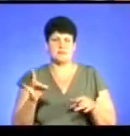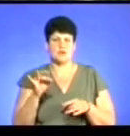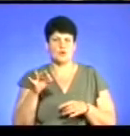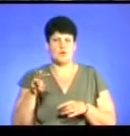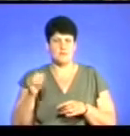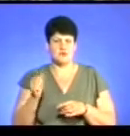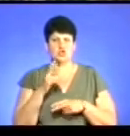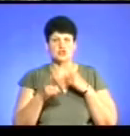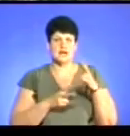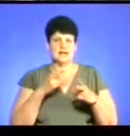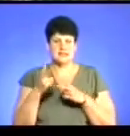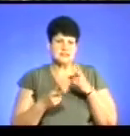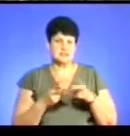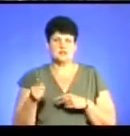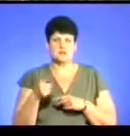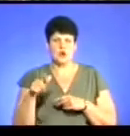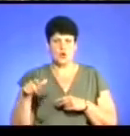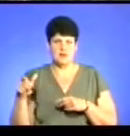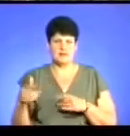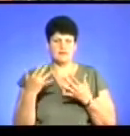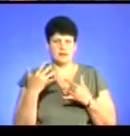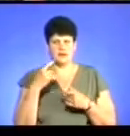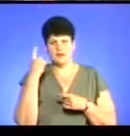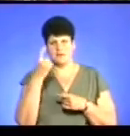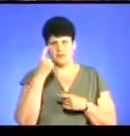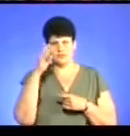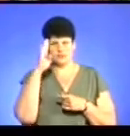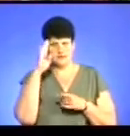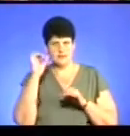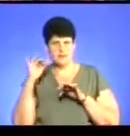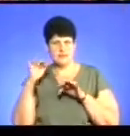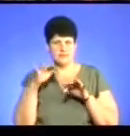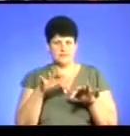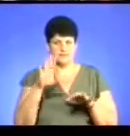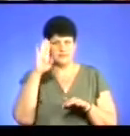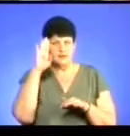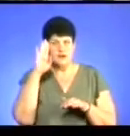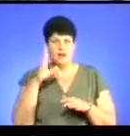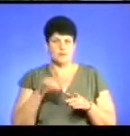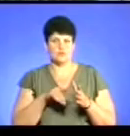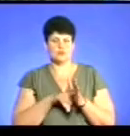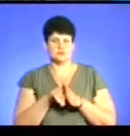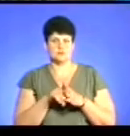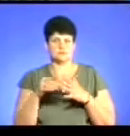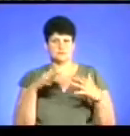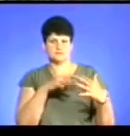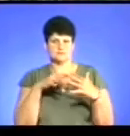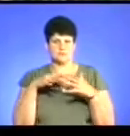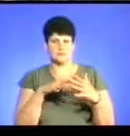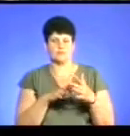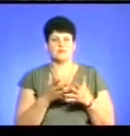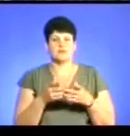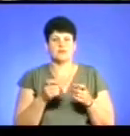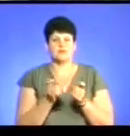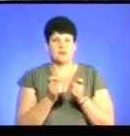Біля автовокзалу на початку травня кілька нетверезих чоловіків накинулися на підлітків. Опісля протистояння з циганами продовжувалися